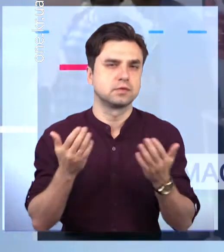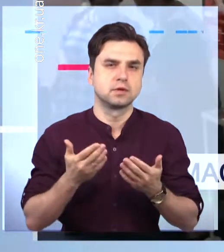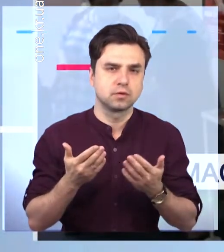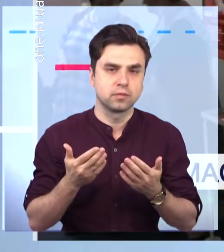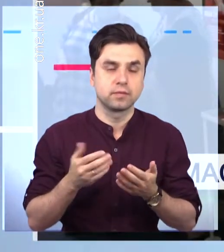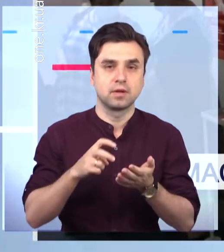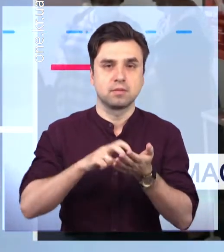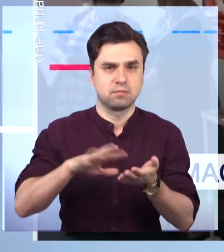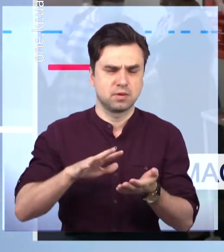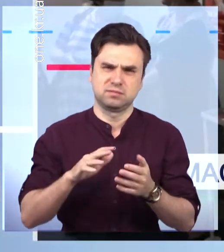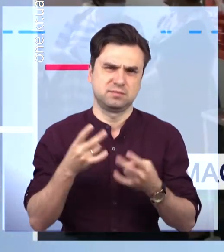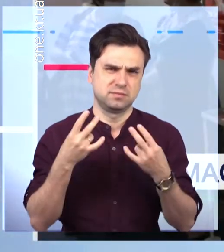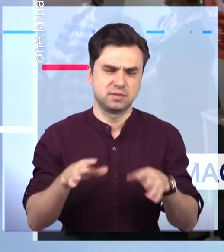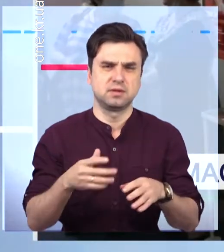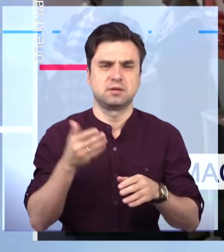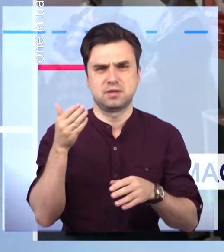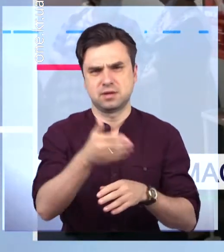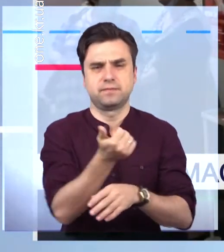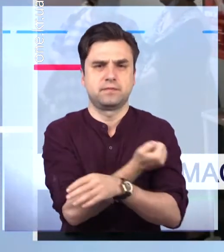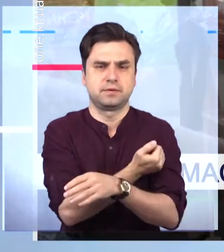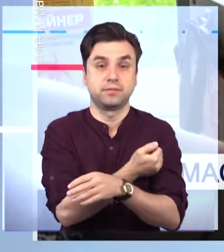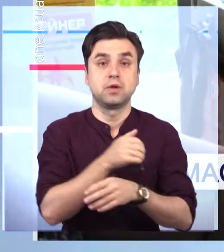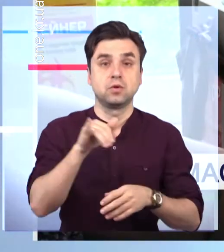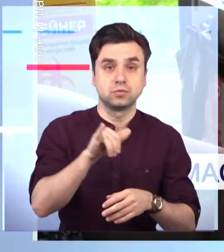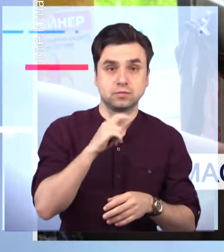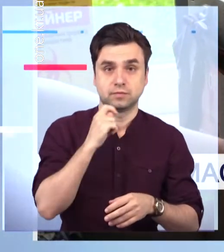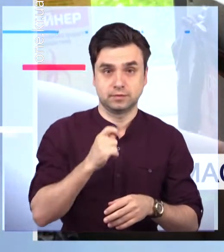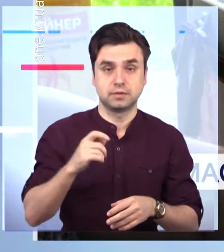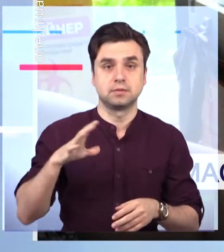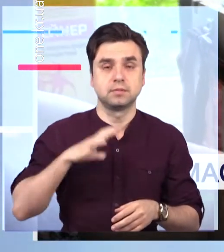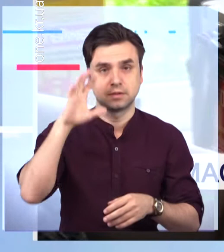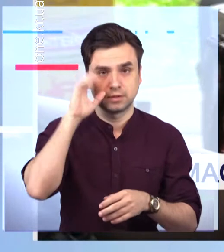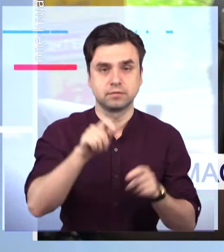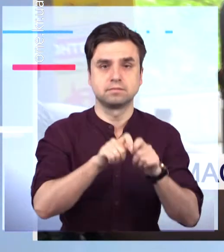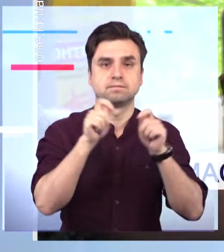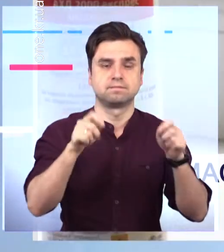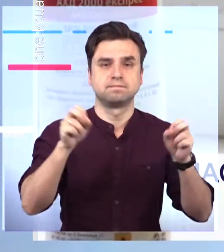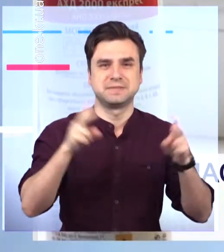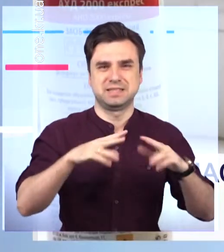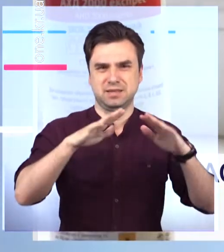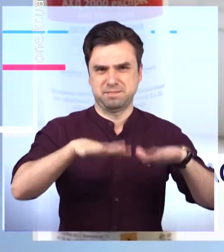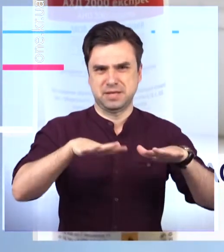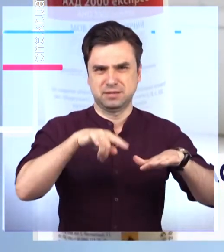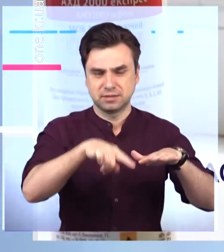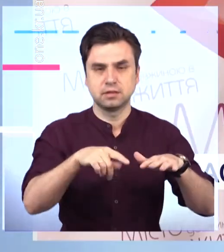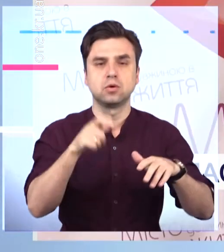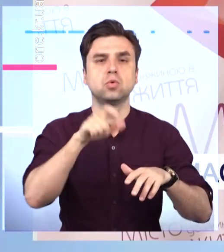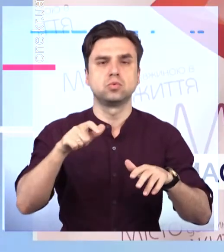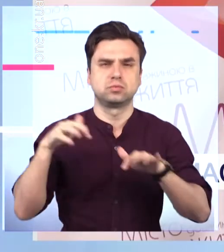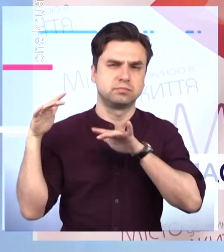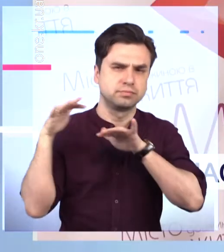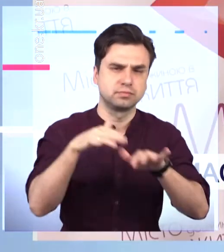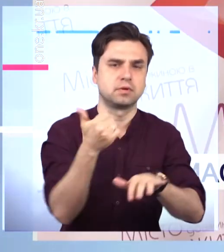Сьогодні у випуску «Не боятися, а вакцинуватися». На вихідних у Кривоморозі працював пункт масової вакцинації від ковіду.